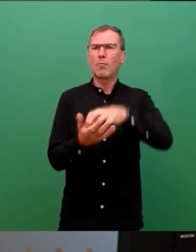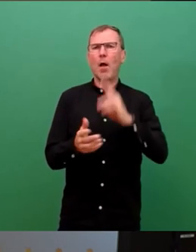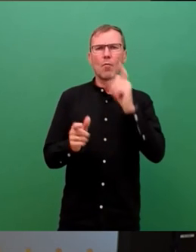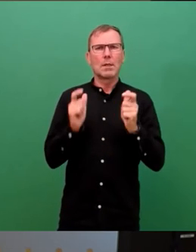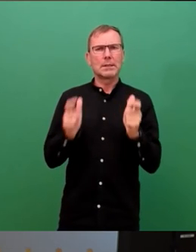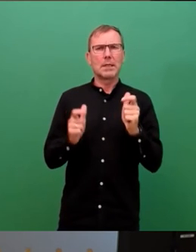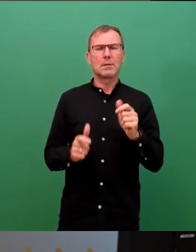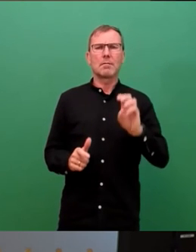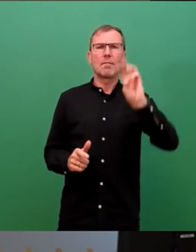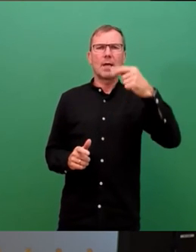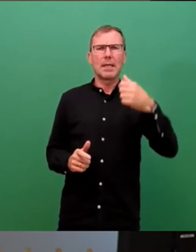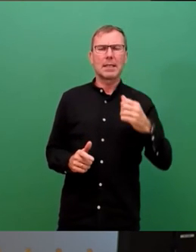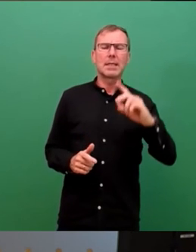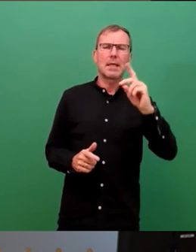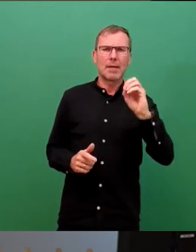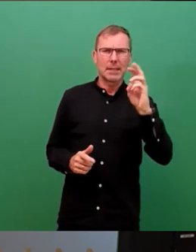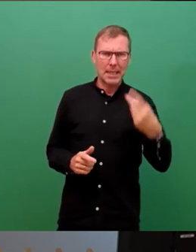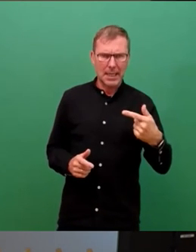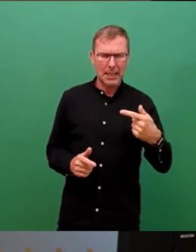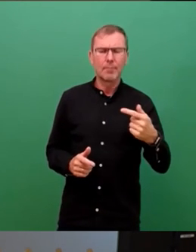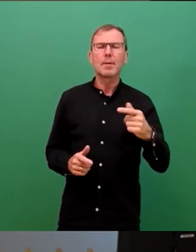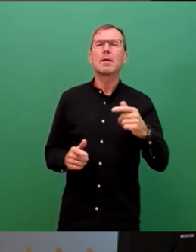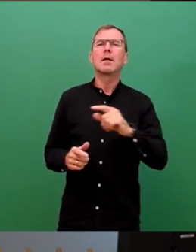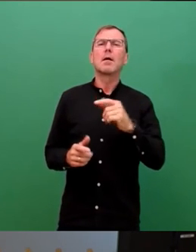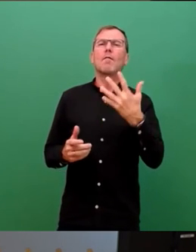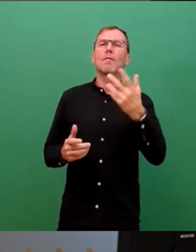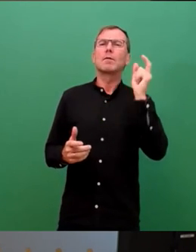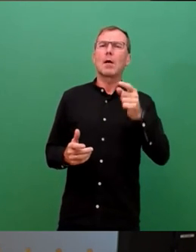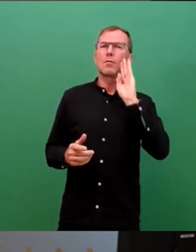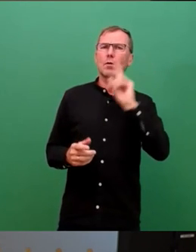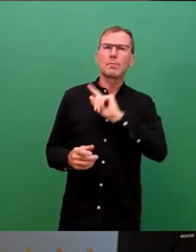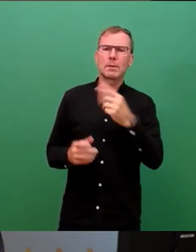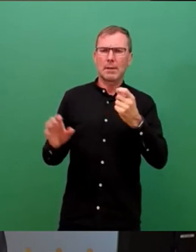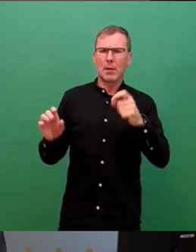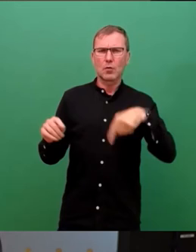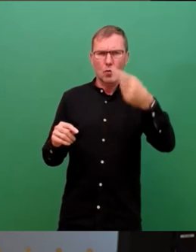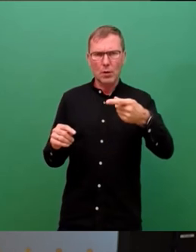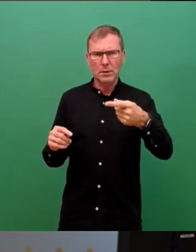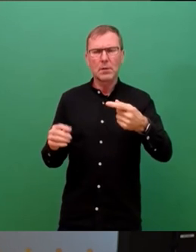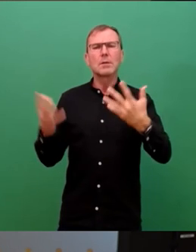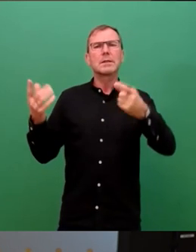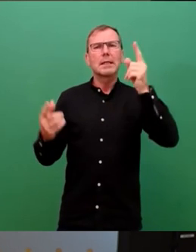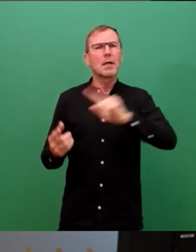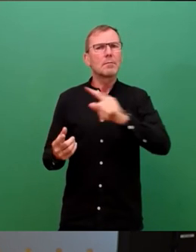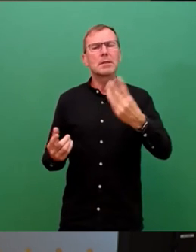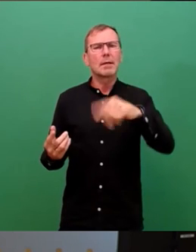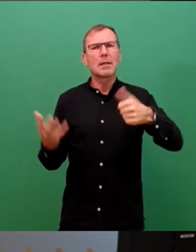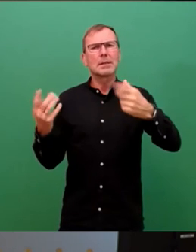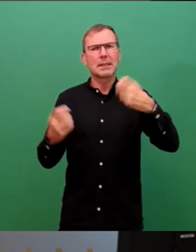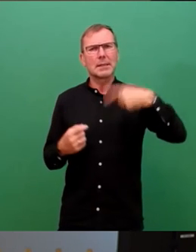BGT 5000 Wohnungen bis 2029 und insgesamt dann 10.000 bis 2036 in ihrem Bestand hat.